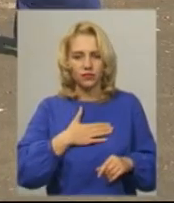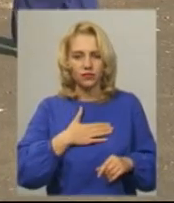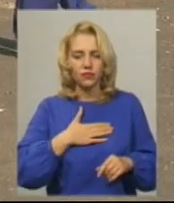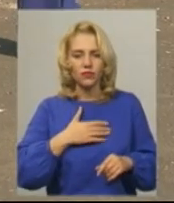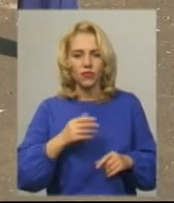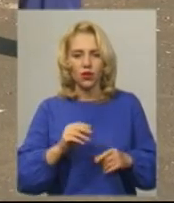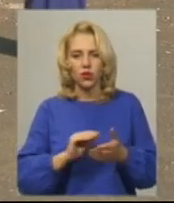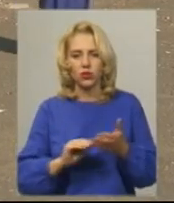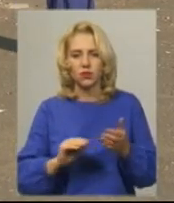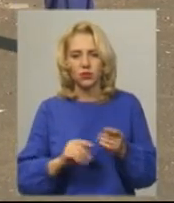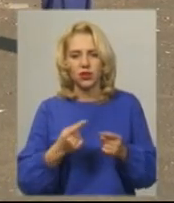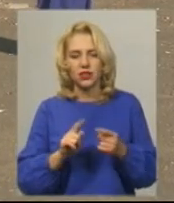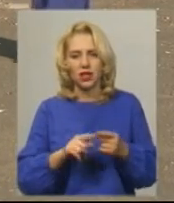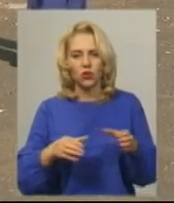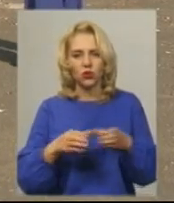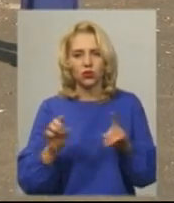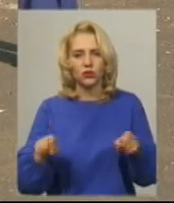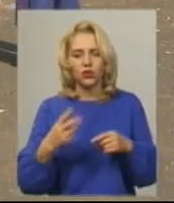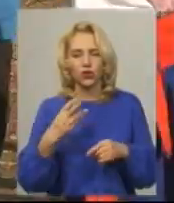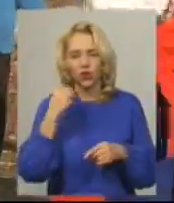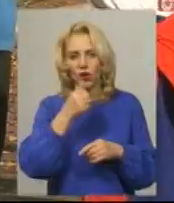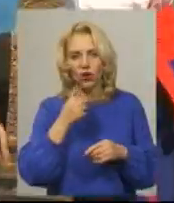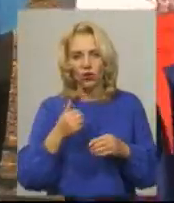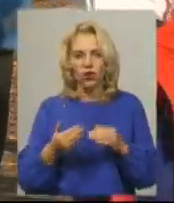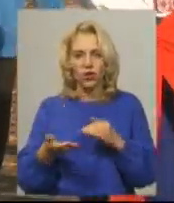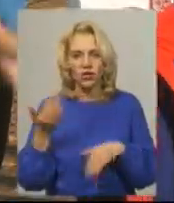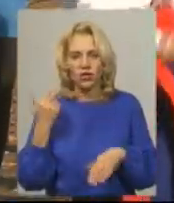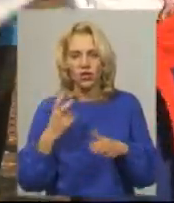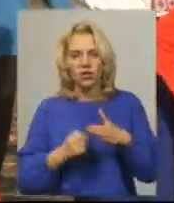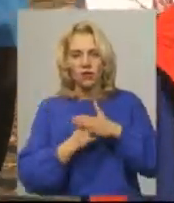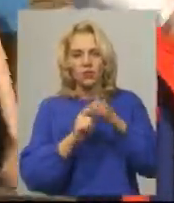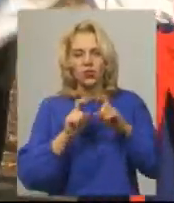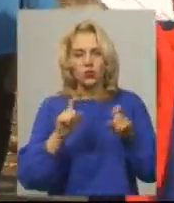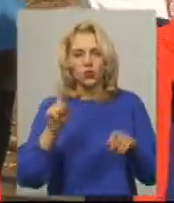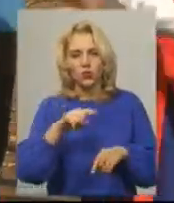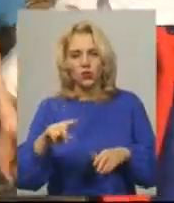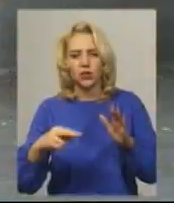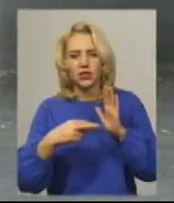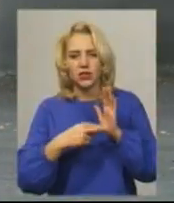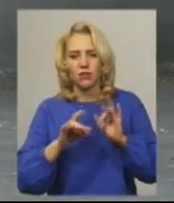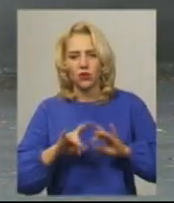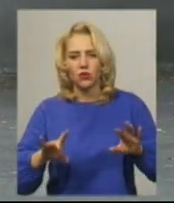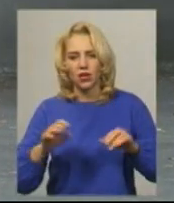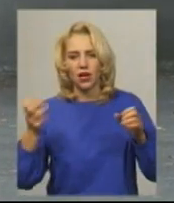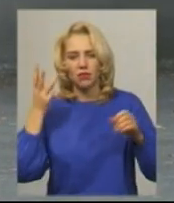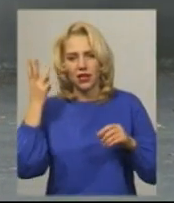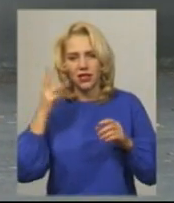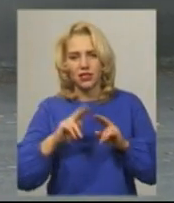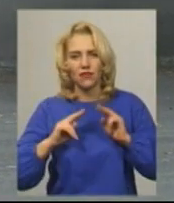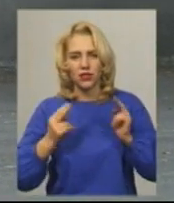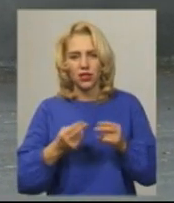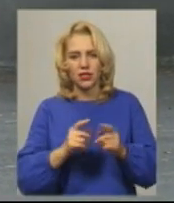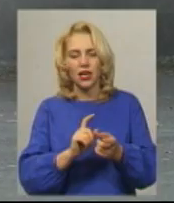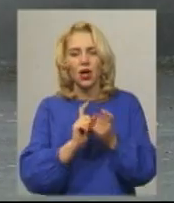ГОПК для тетей створили три роки тому на базі середньої загальноосвітньої школи номер 7. Каже заступник голови Хмельницької федерації бойового ГОПК